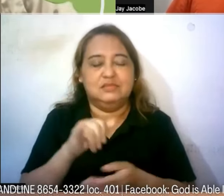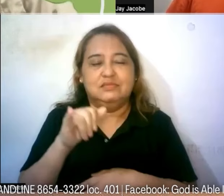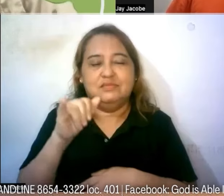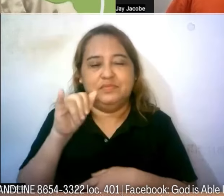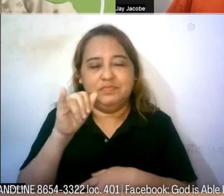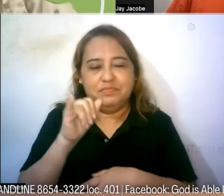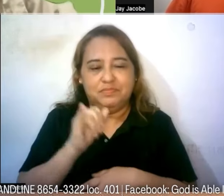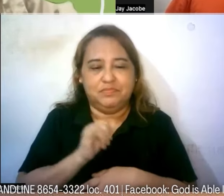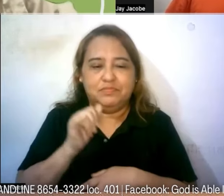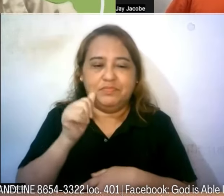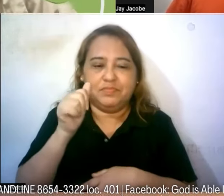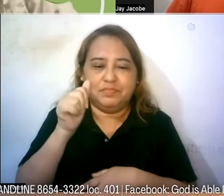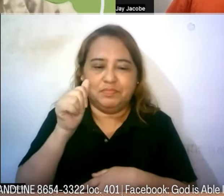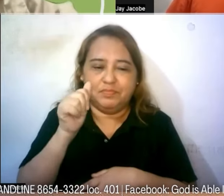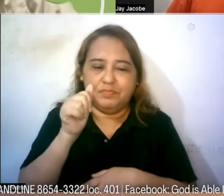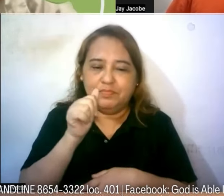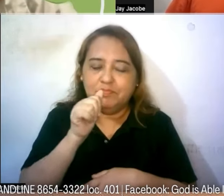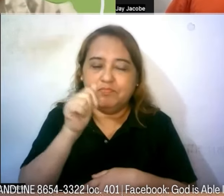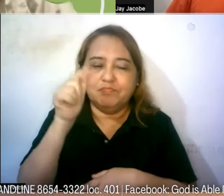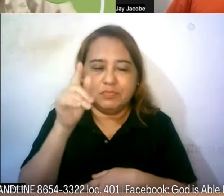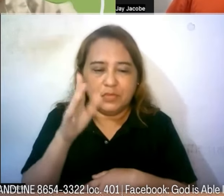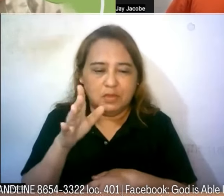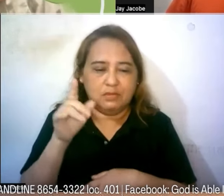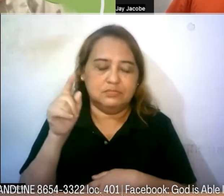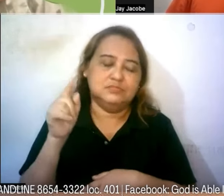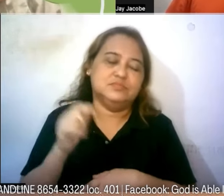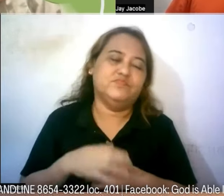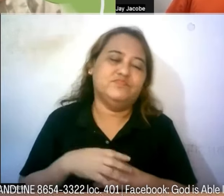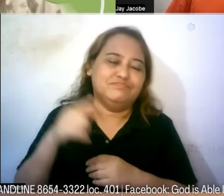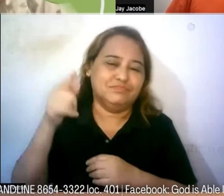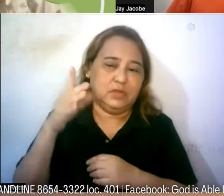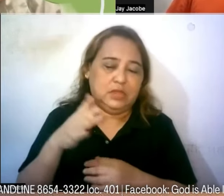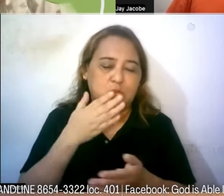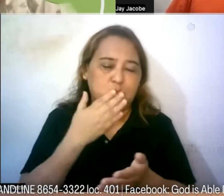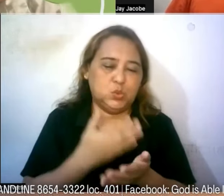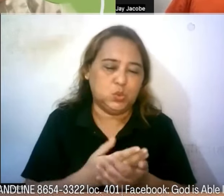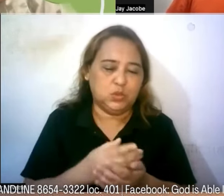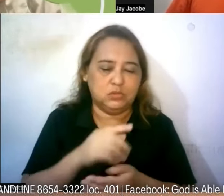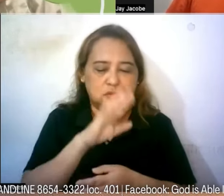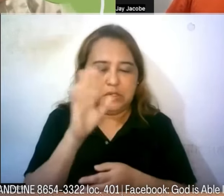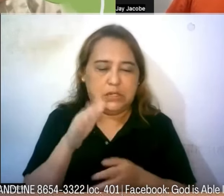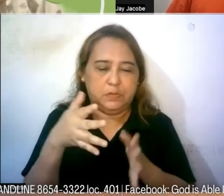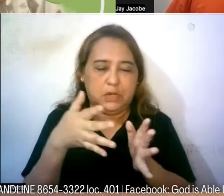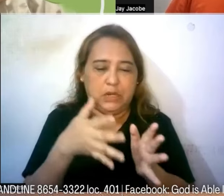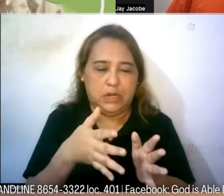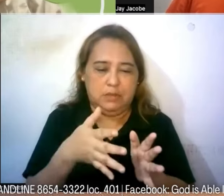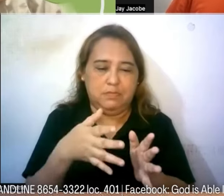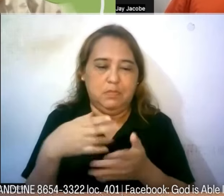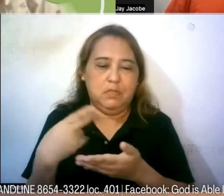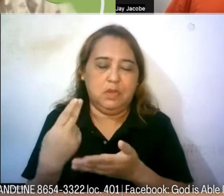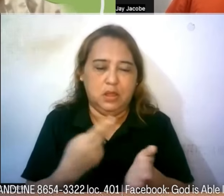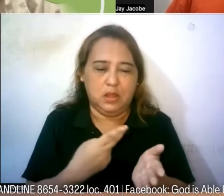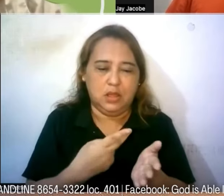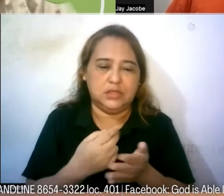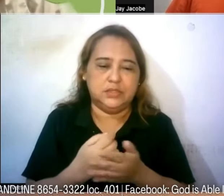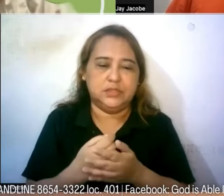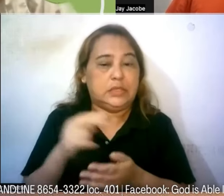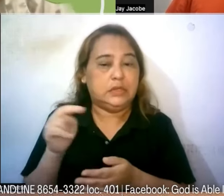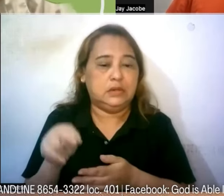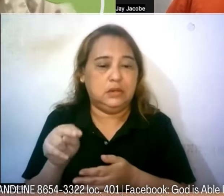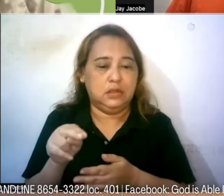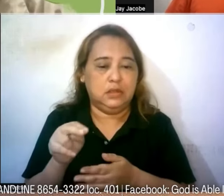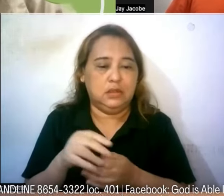buhay Diyos na nakila Diyos na napakabuti hindi tayo iiwan hindi po tayo papabayaan kailangan lang po natin